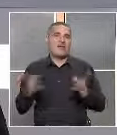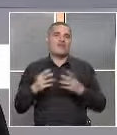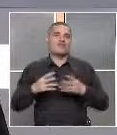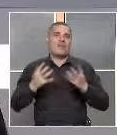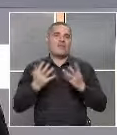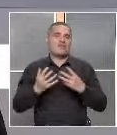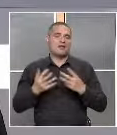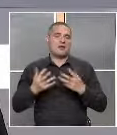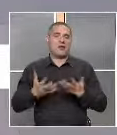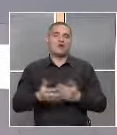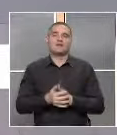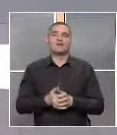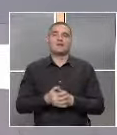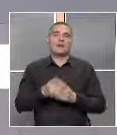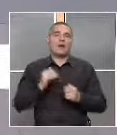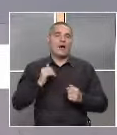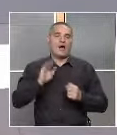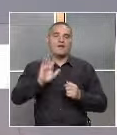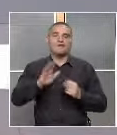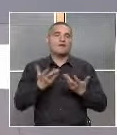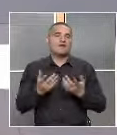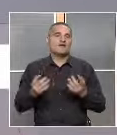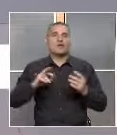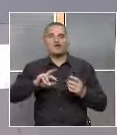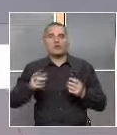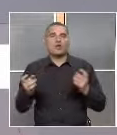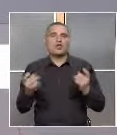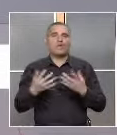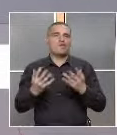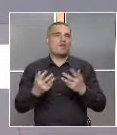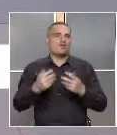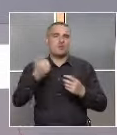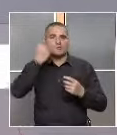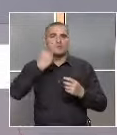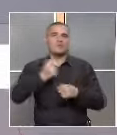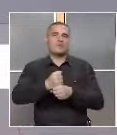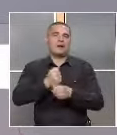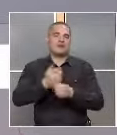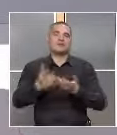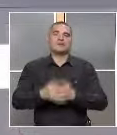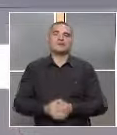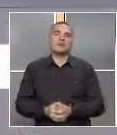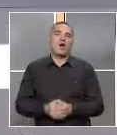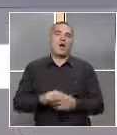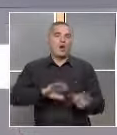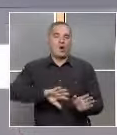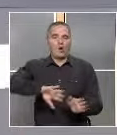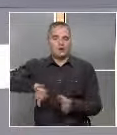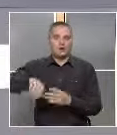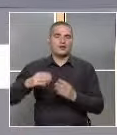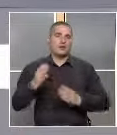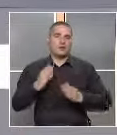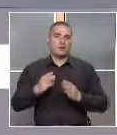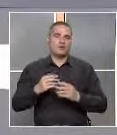технологии. А вие всъщност какви други иновативни технологии използвате при работата си? Освен роботите